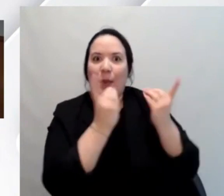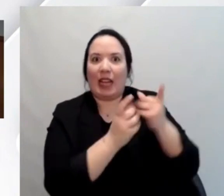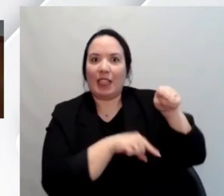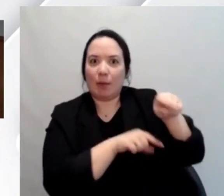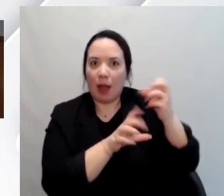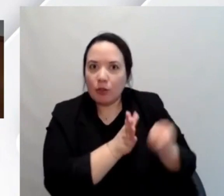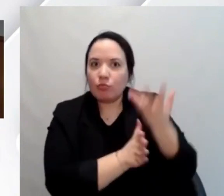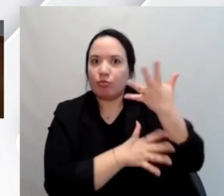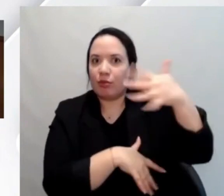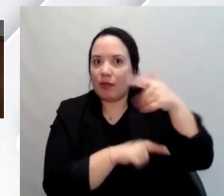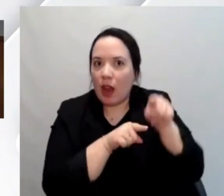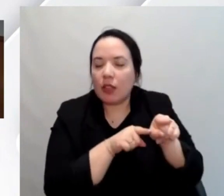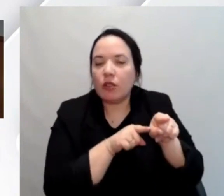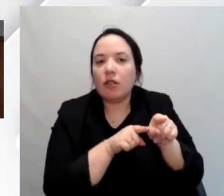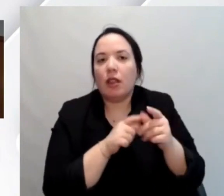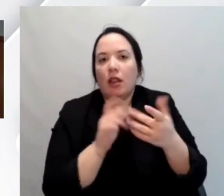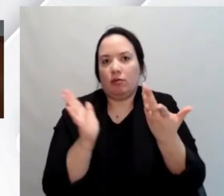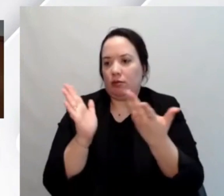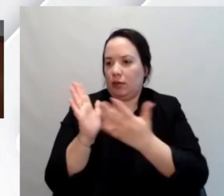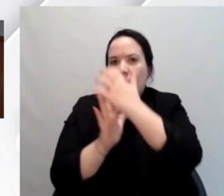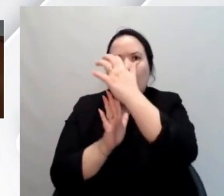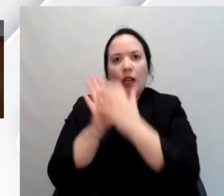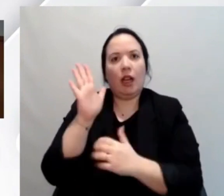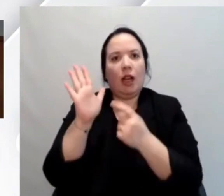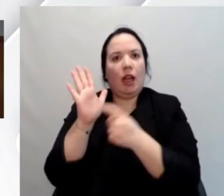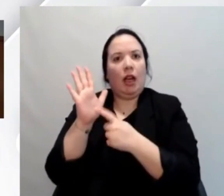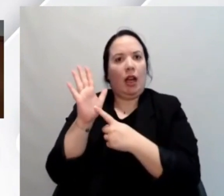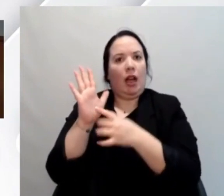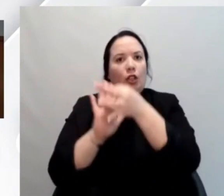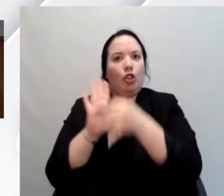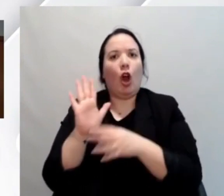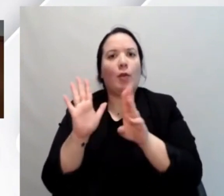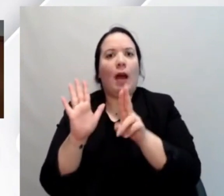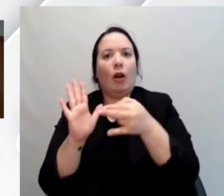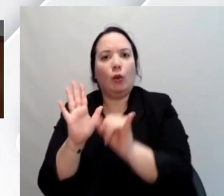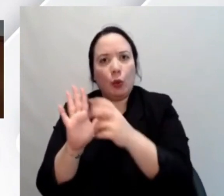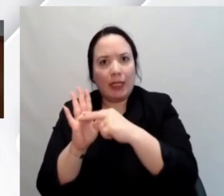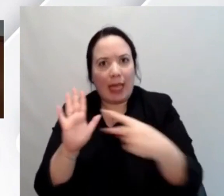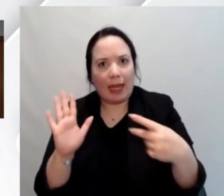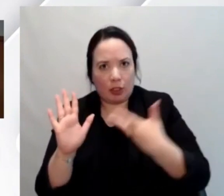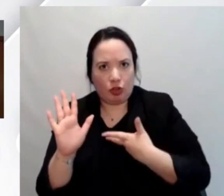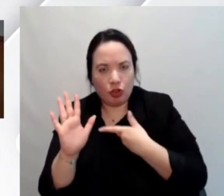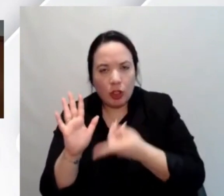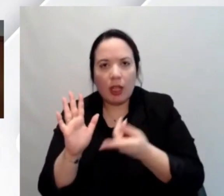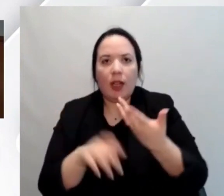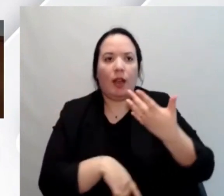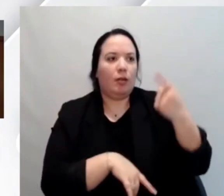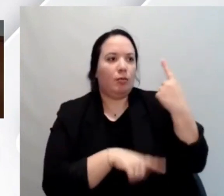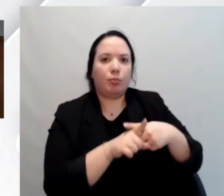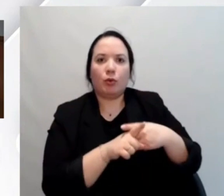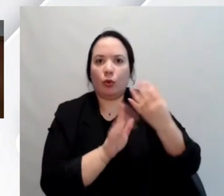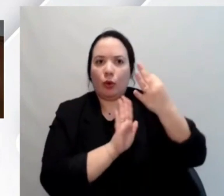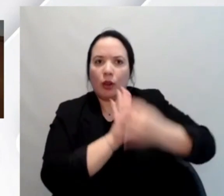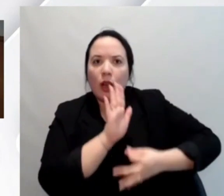le norme tecniche uni abbiamo i profili di skill profiles e allora dobbiamo mettere in